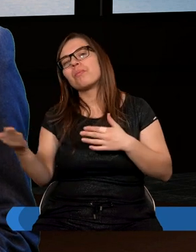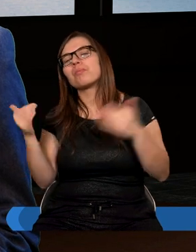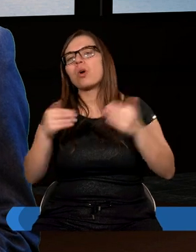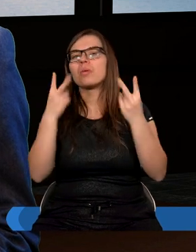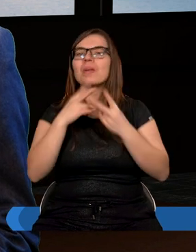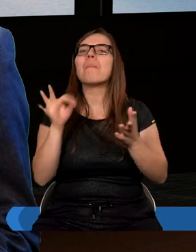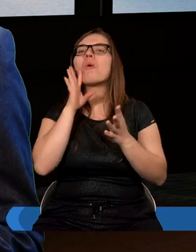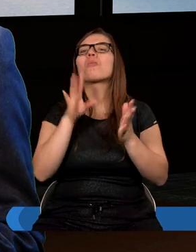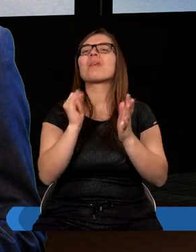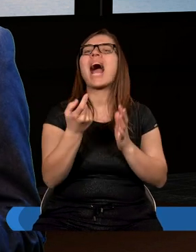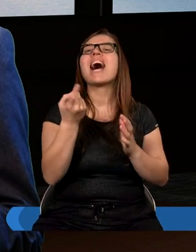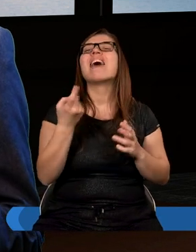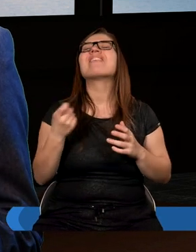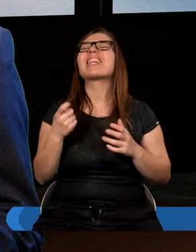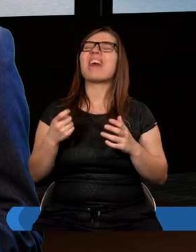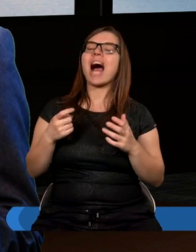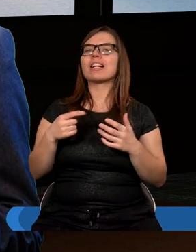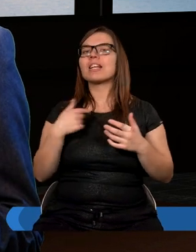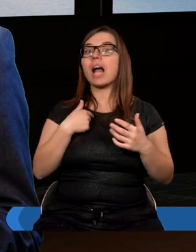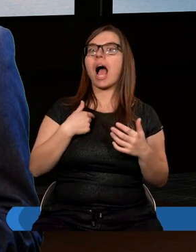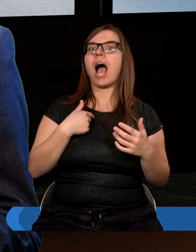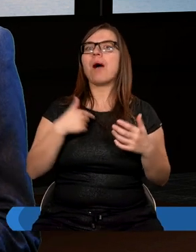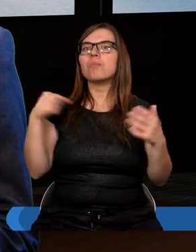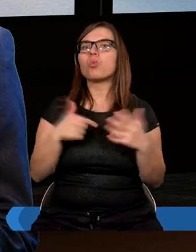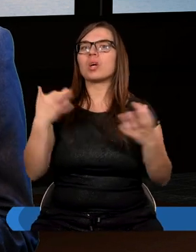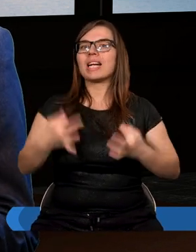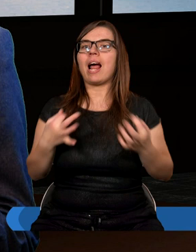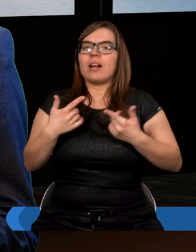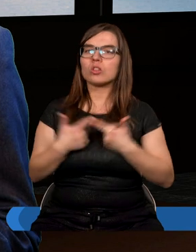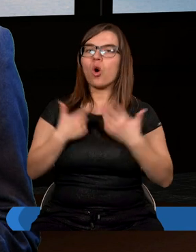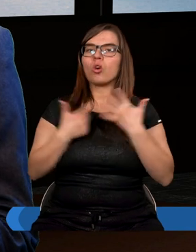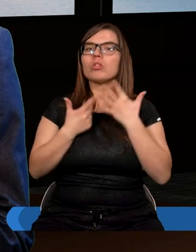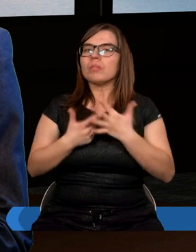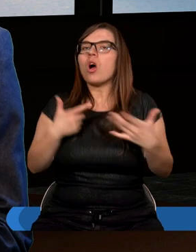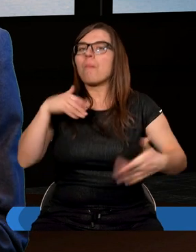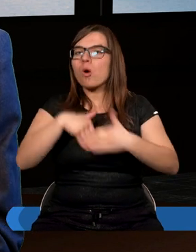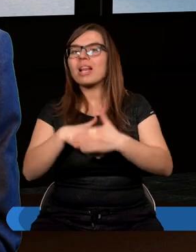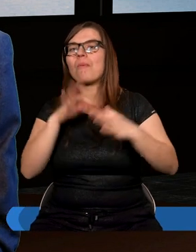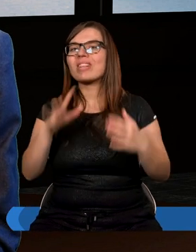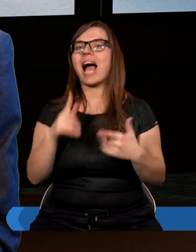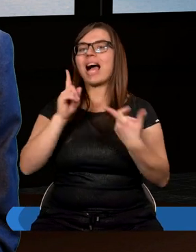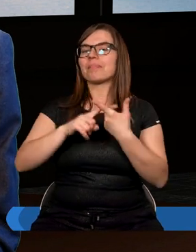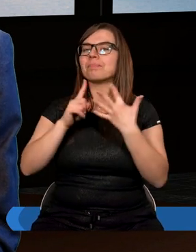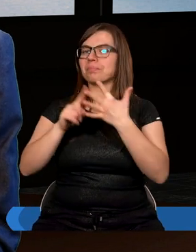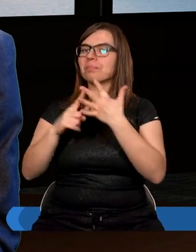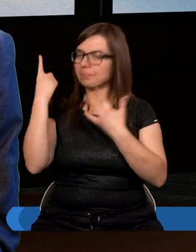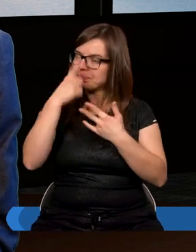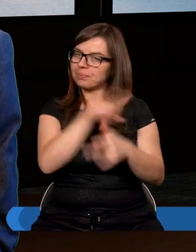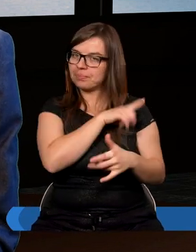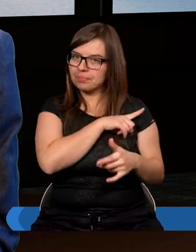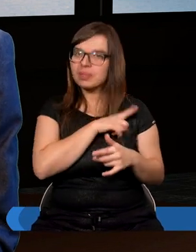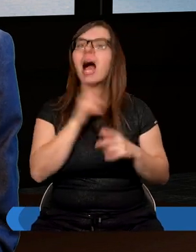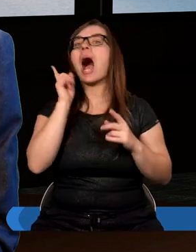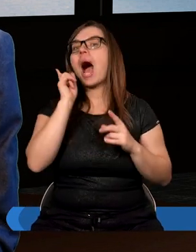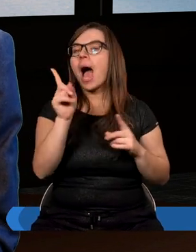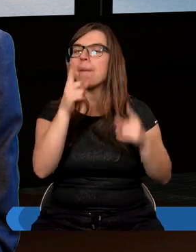wyzwanie, jako coś, okej, to ja muszę teraz w taki sposób postępować, to czynić, a tego nie. Ale to też pokazuje,